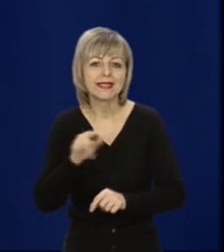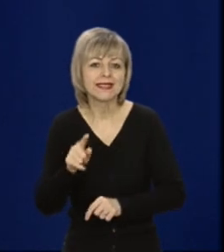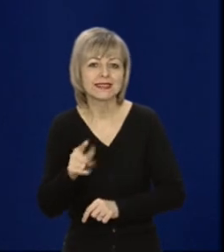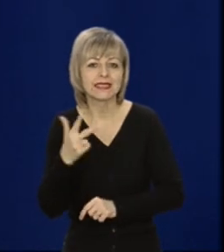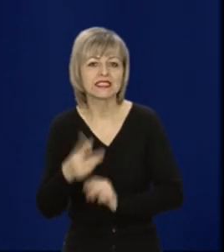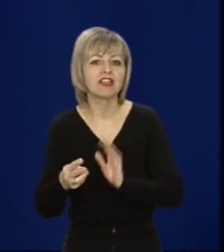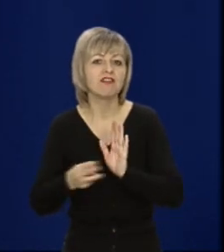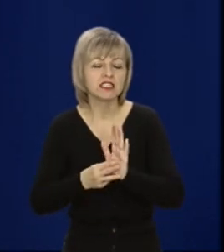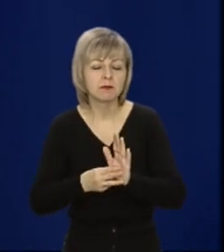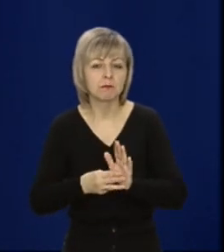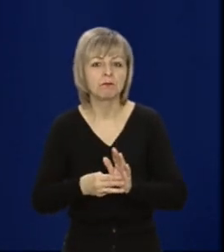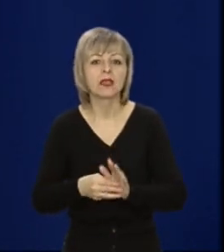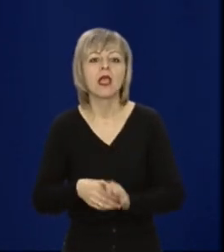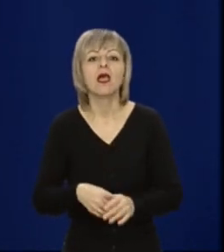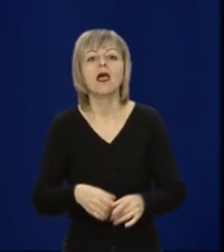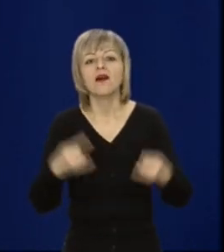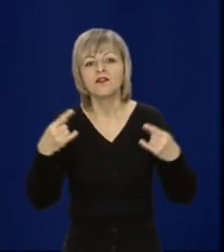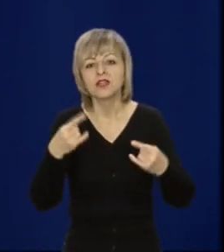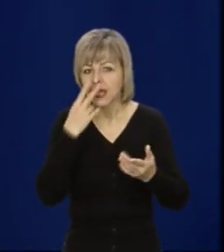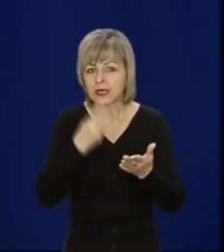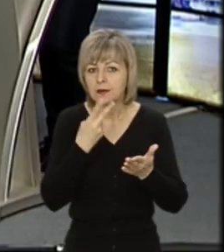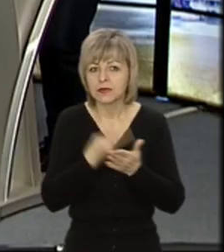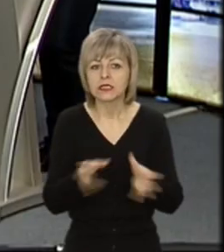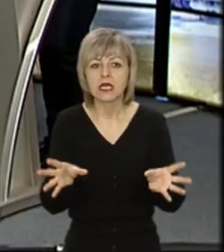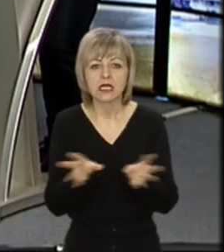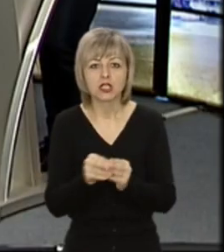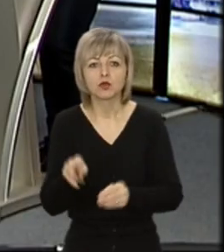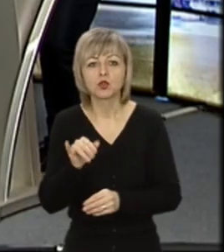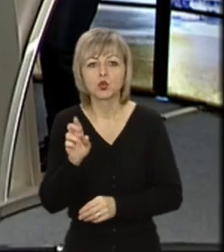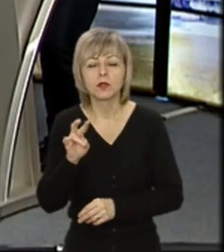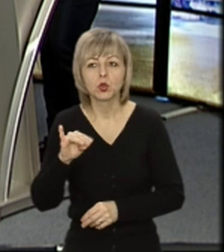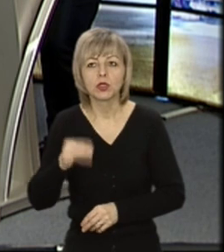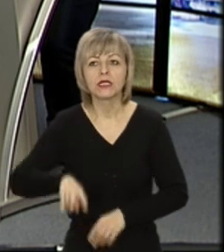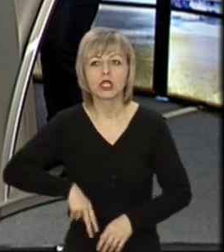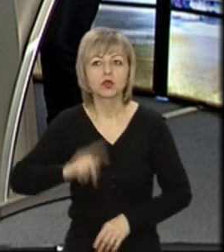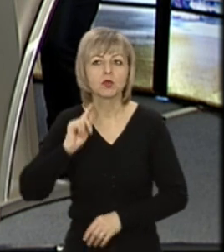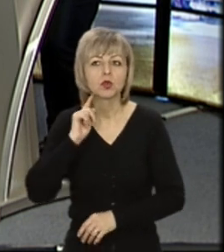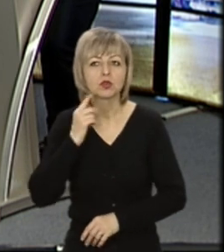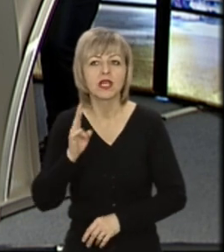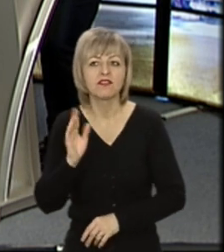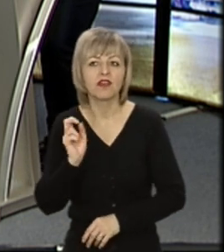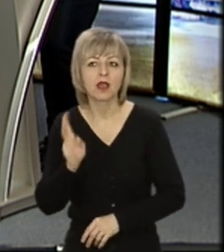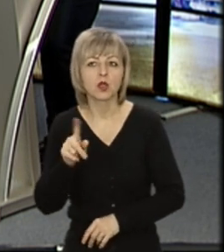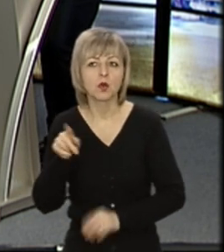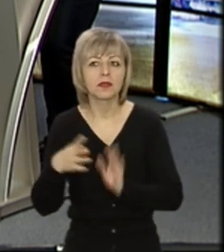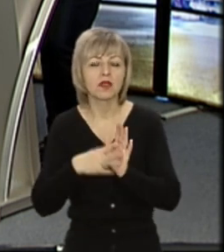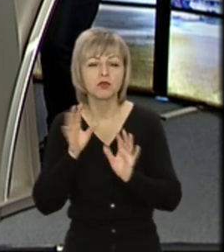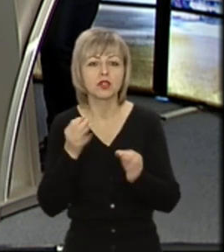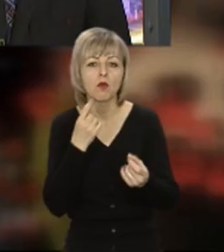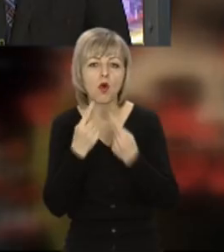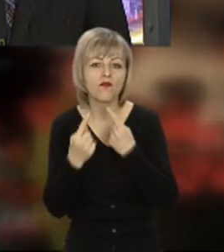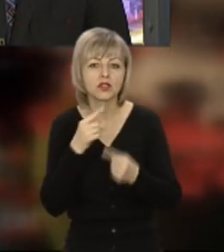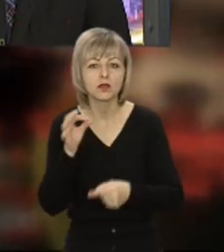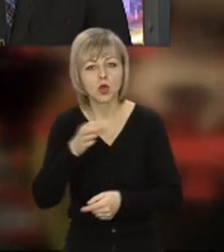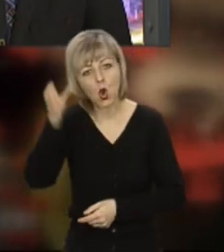38. Далі у телемарафоні із спікером Олександром Дубиною, директором Луцького НВК номер 9, будемо говорити про